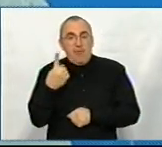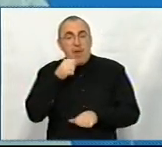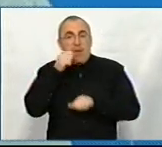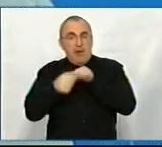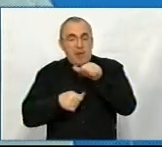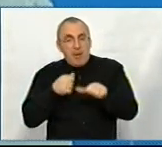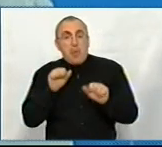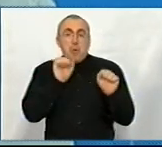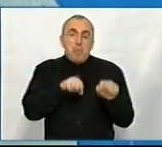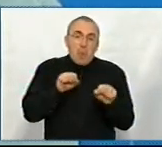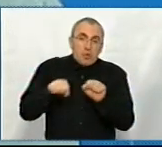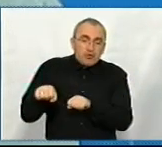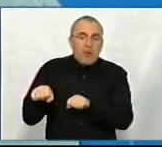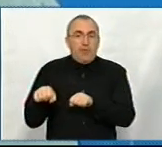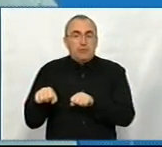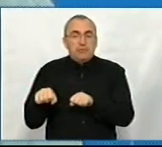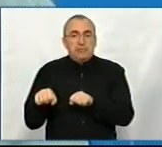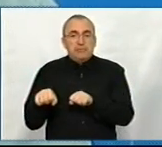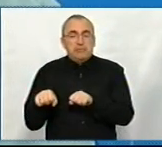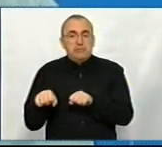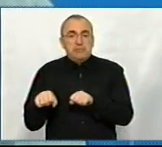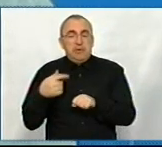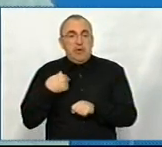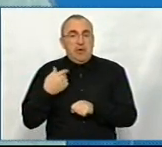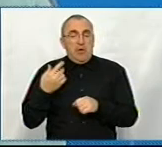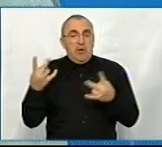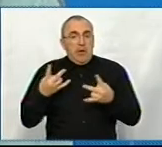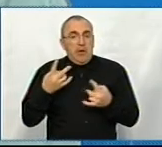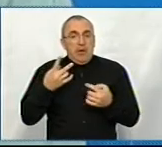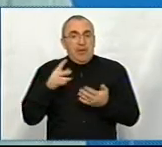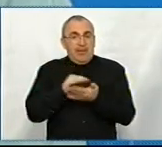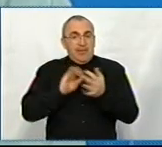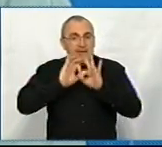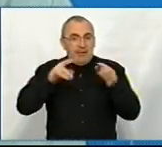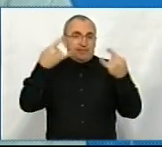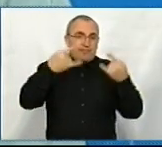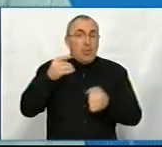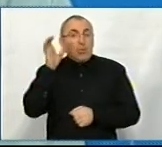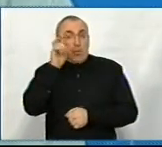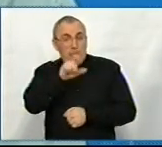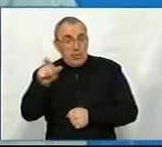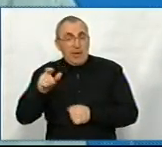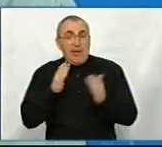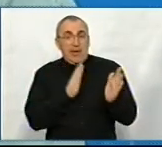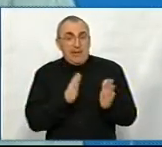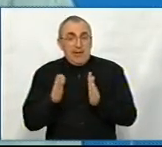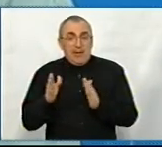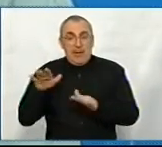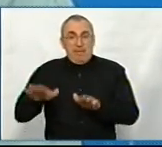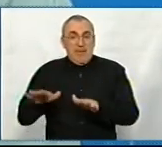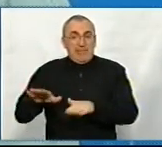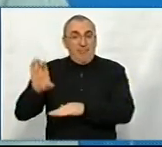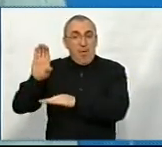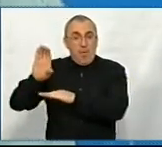виклики і можливості. Власне, я думаю, варто нагадати нашим глядачам і слухачам, що взагалі система місцевих бюджетів